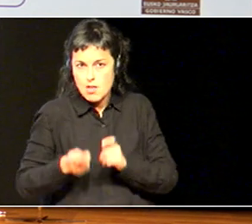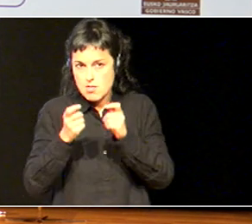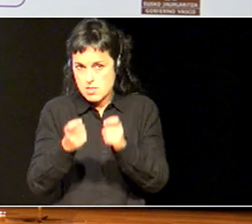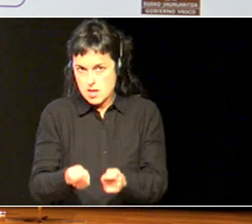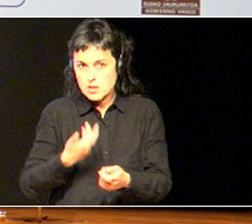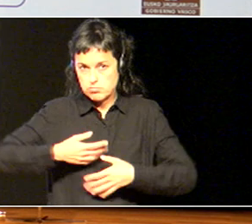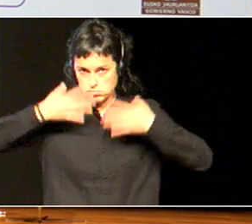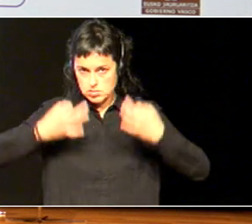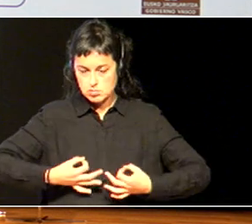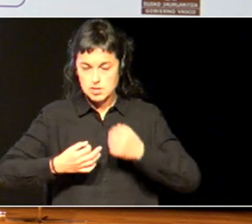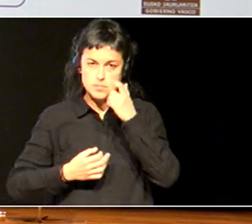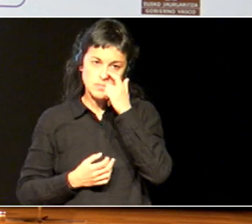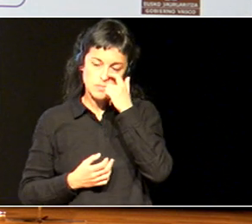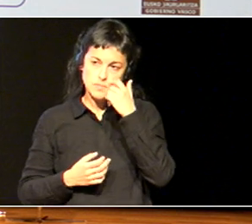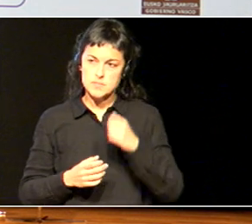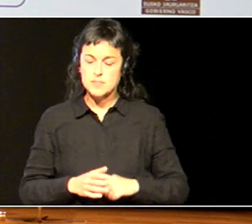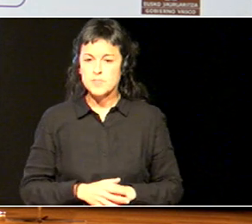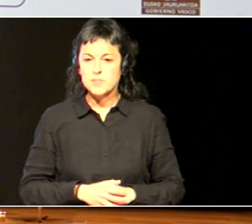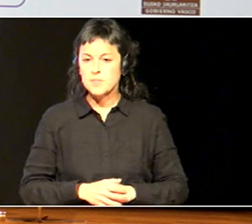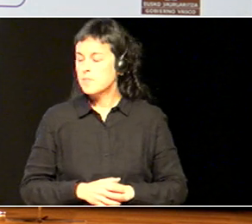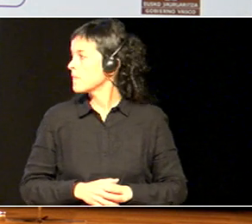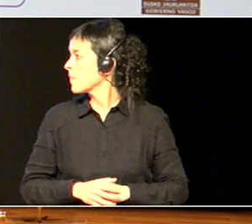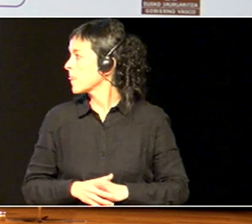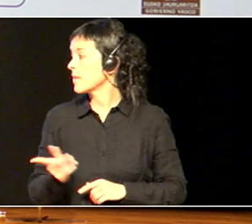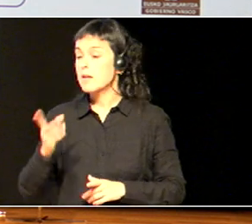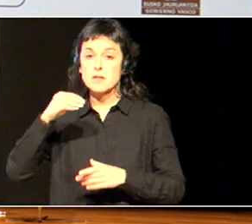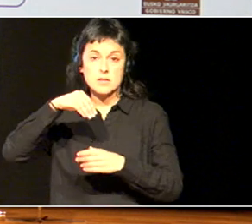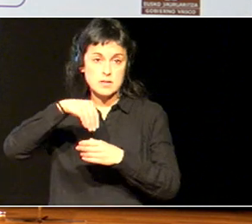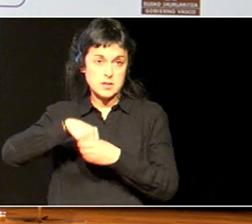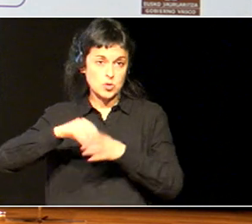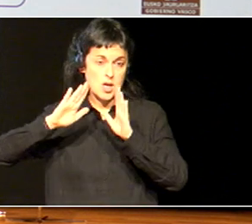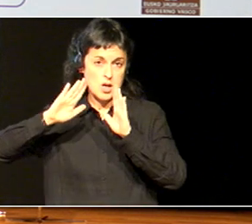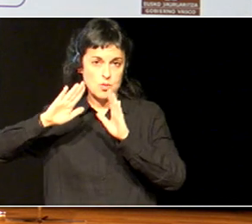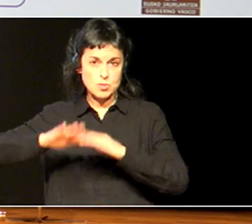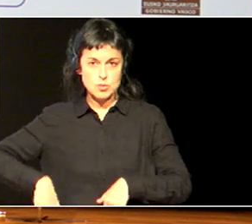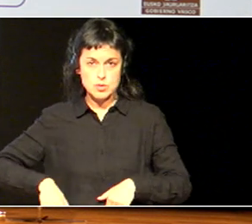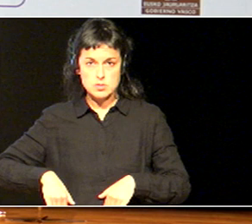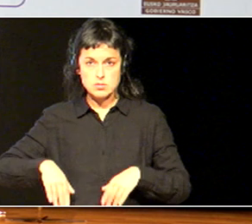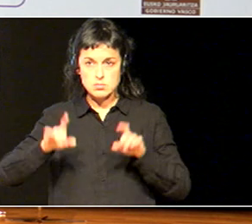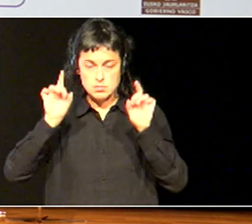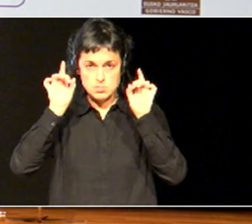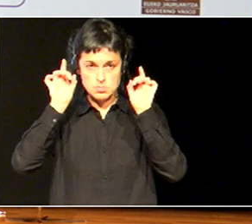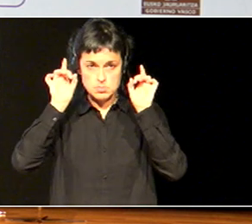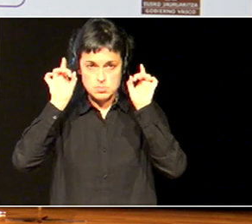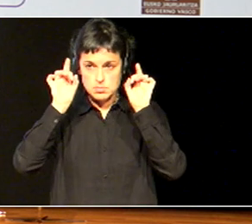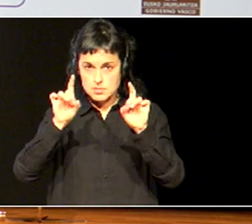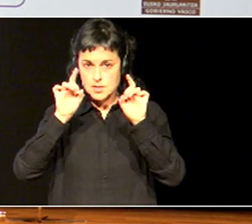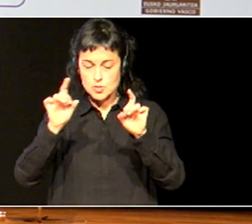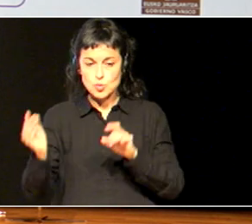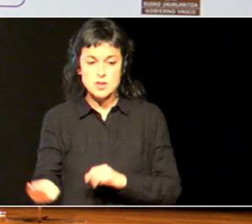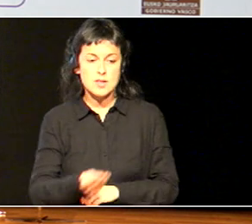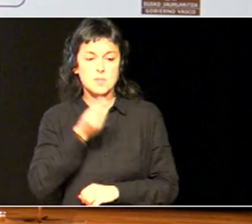siurtatzeko eta honen barruan ere azkenik eskuntzako idagateak obetzea eta